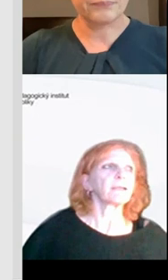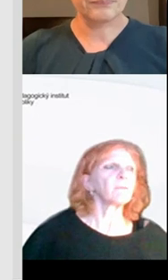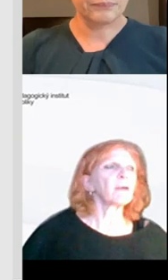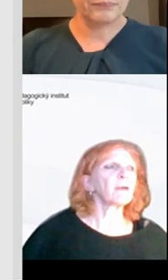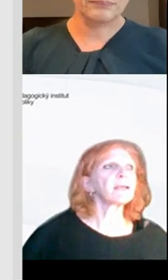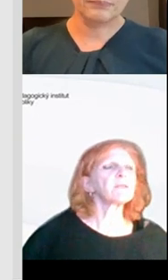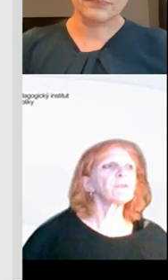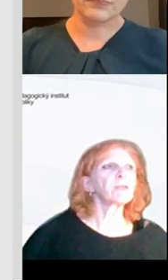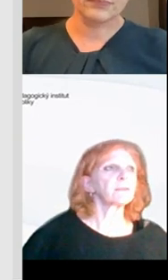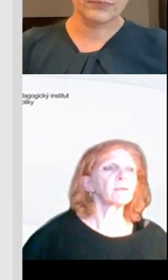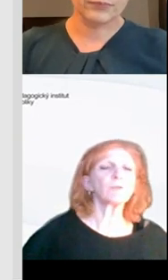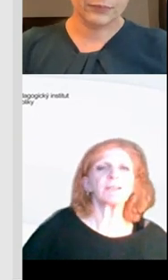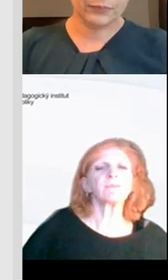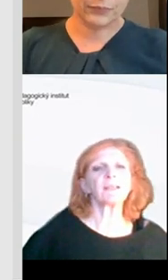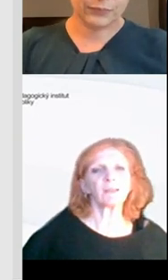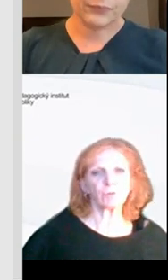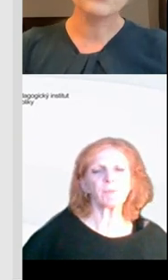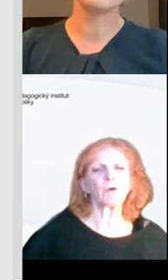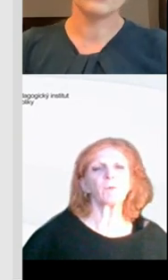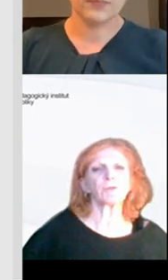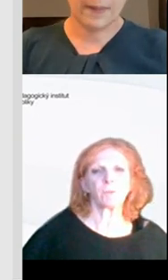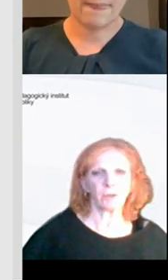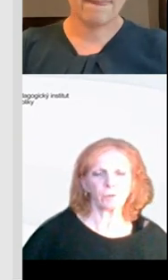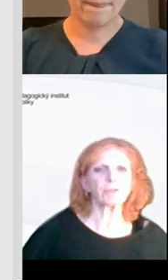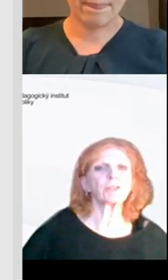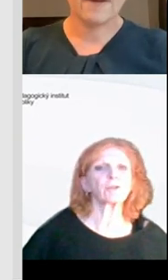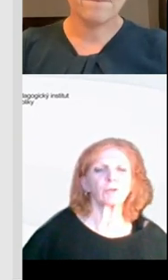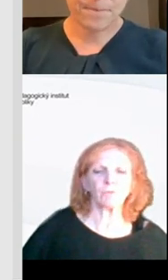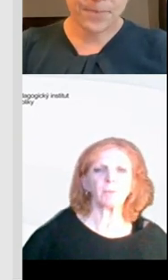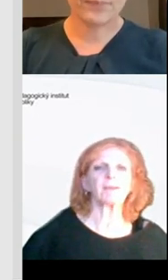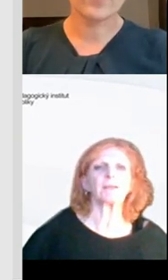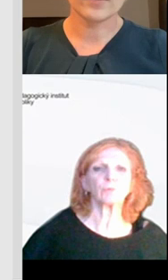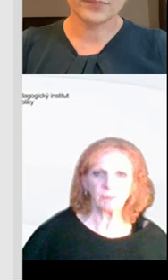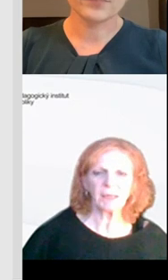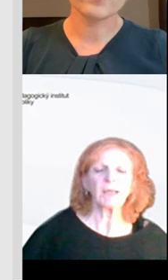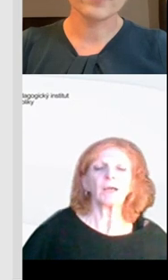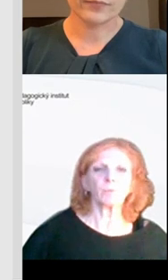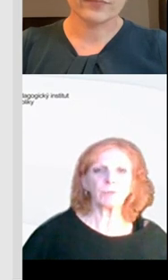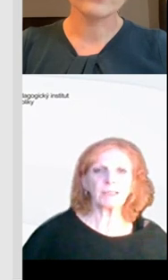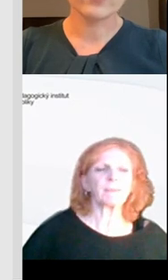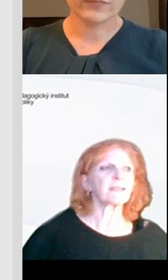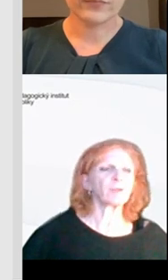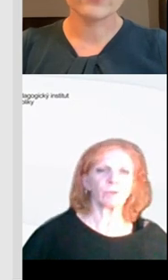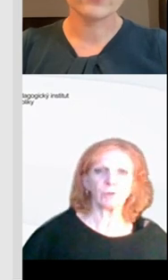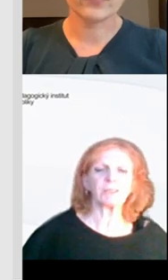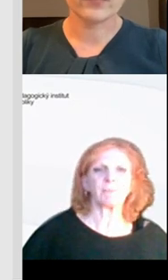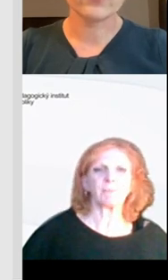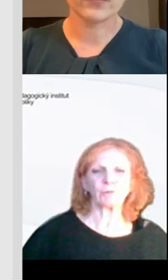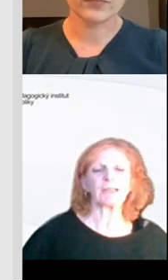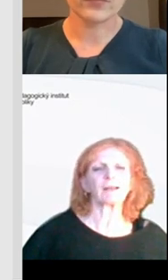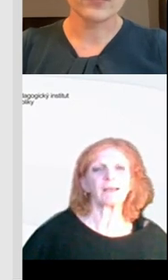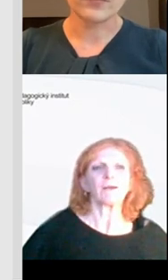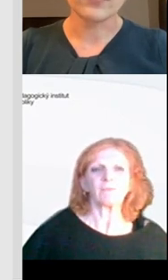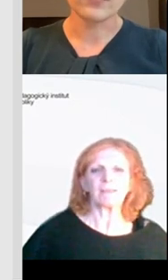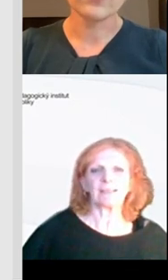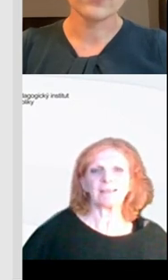Tady máme nějaký výčet ilustrativní, ale určitě bychom ho ještě mohli rozšířit, školi jsou vybaveny různými pomůckami, takže určitě si